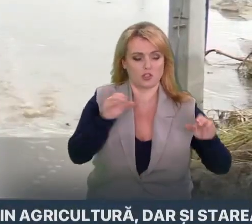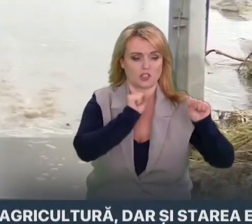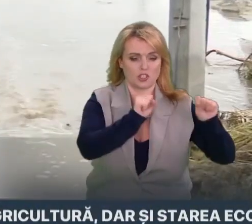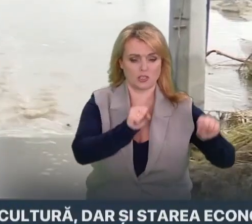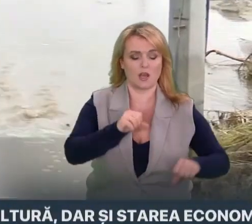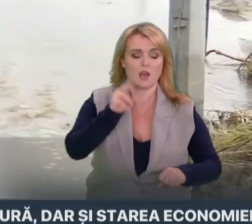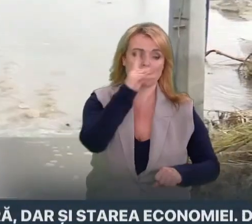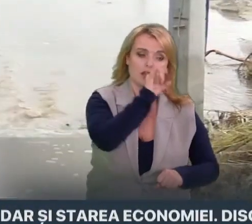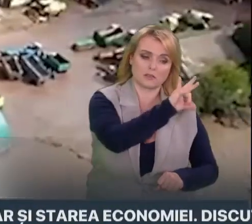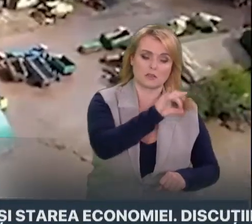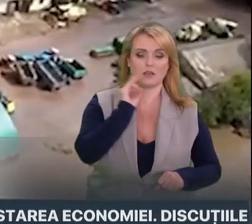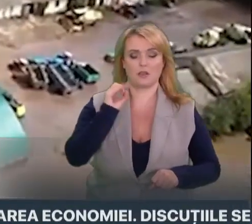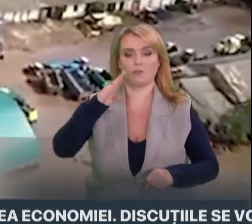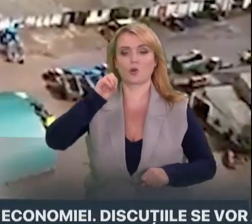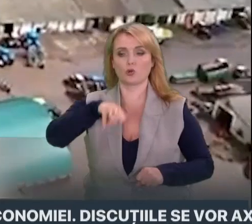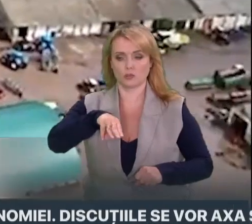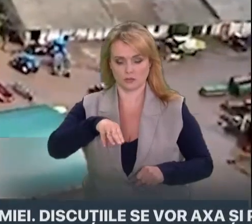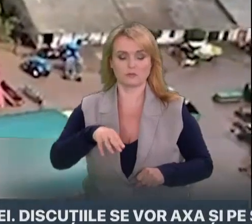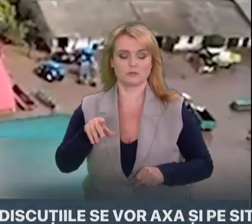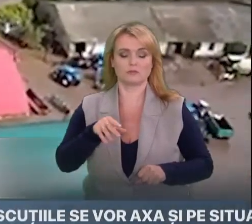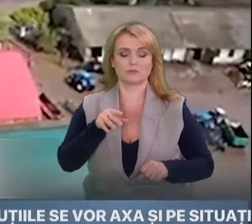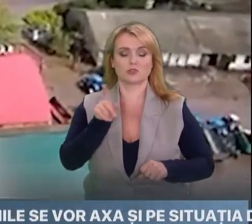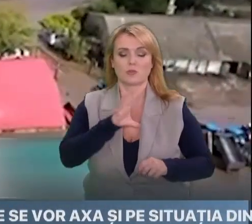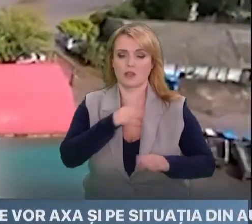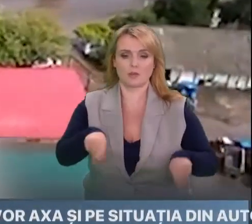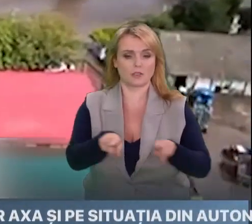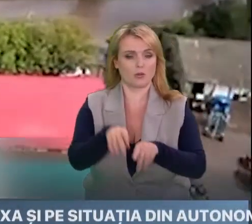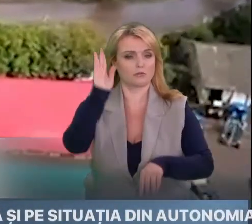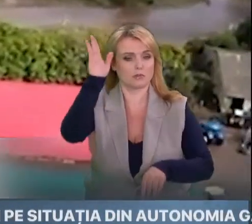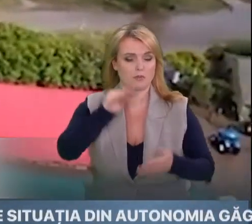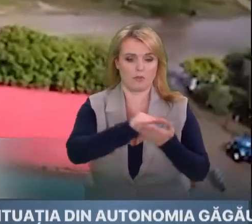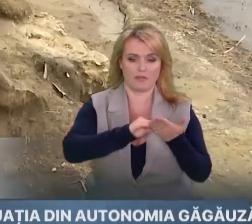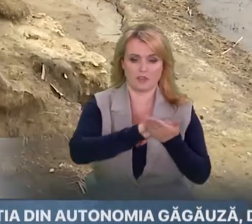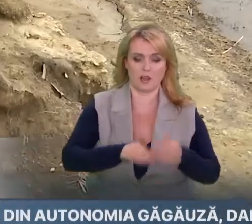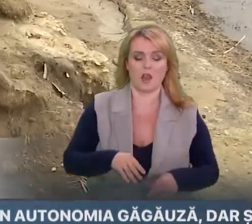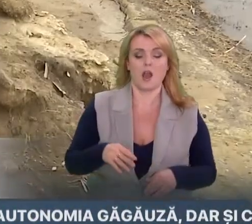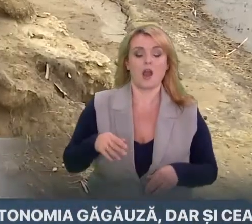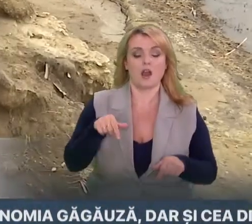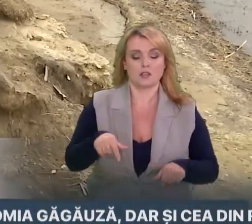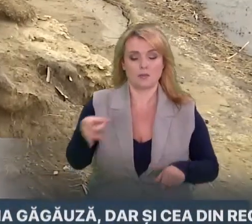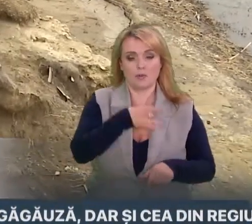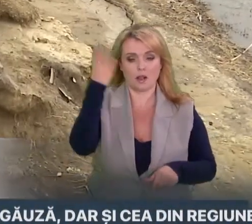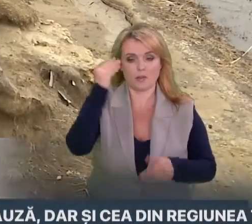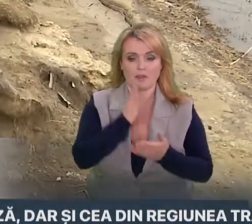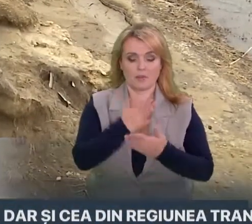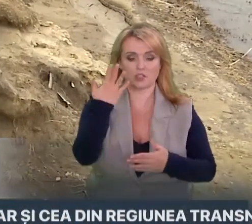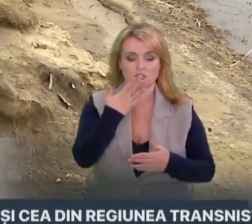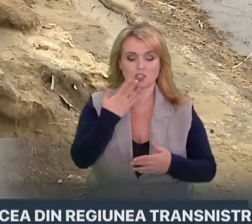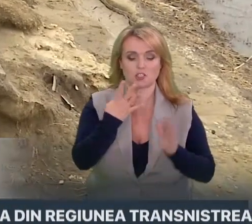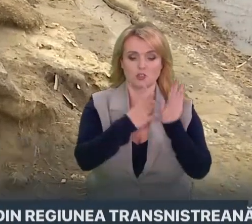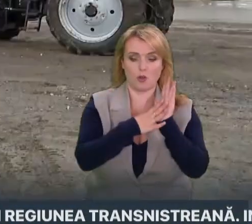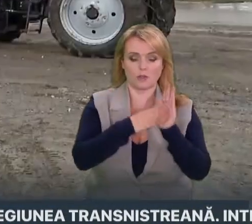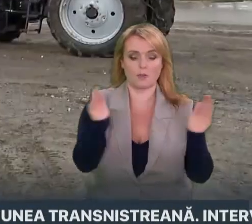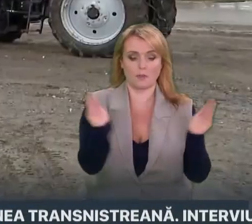posibilele inundații. Conform datelor publicate de apele moldovei, în țara noastră sunt 59 de diguri cu o lungime totală de aproape